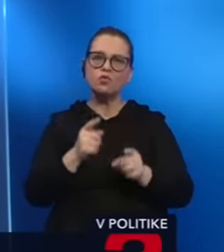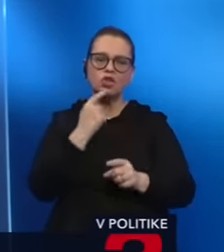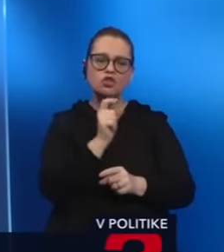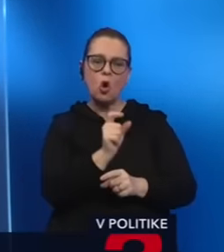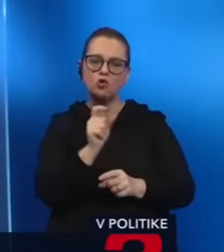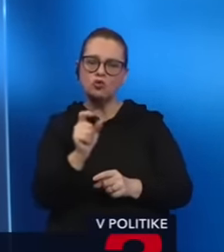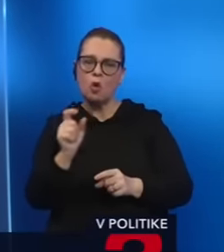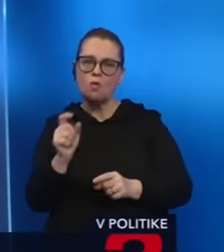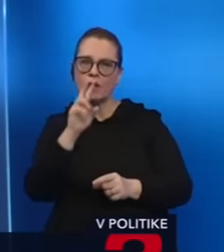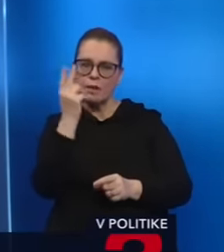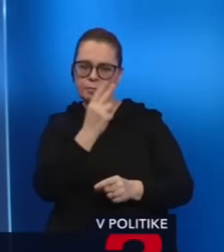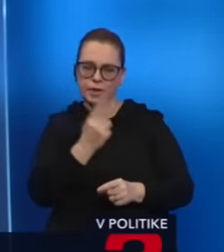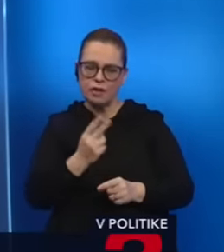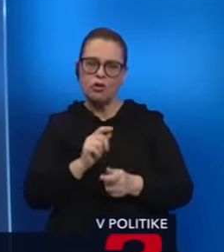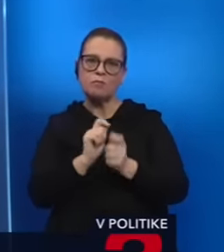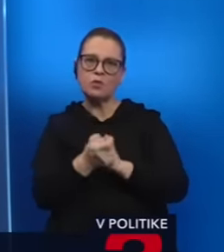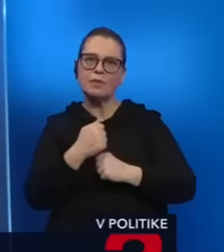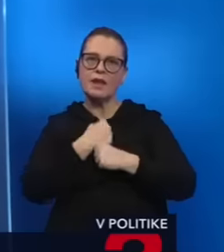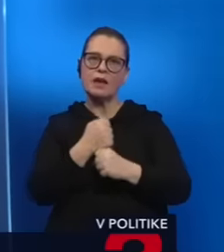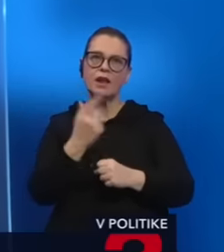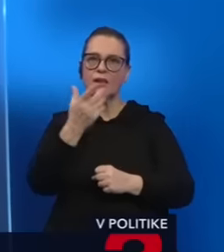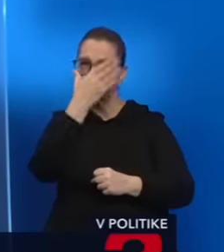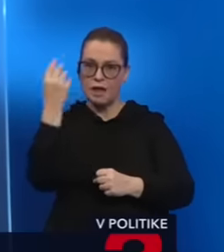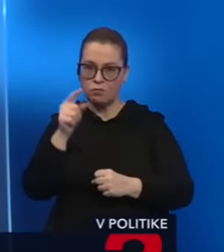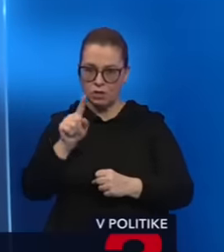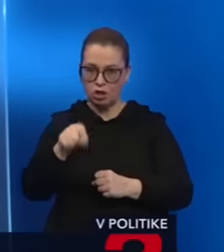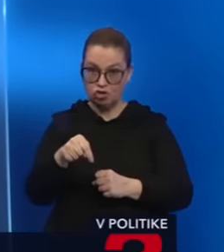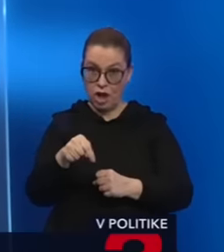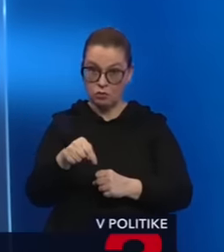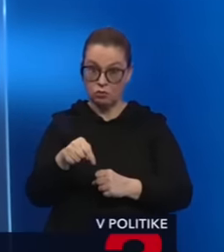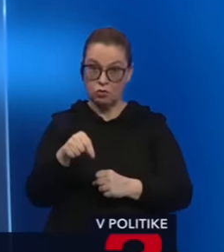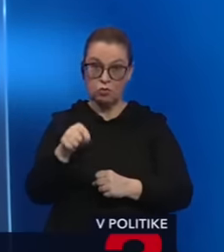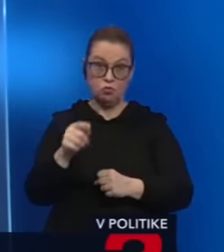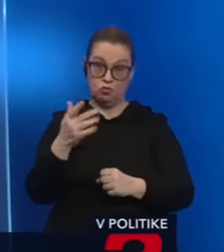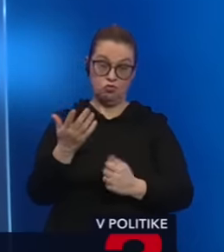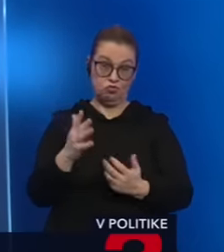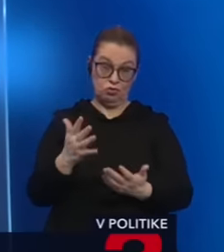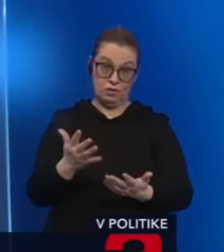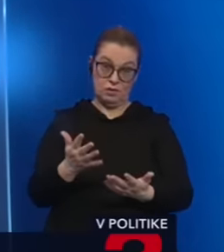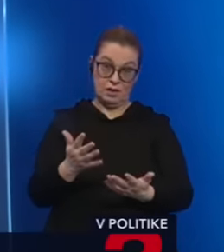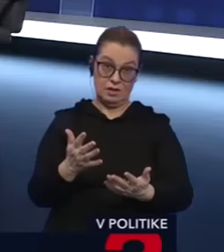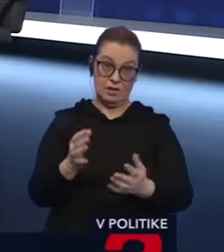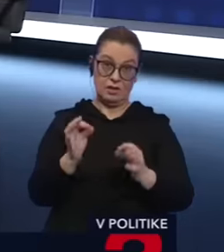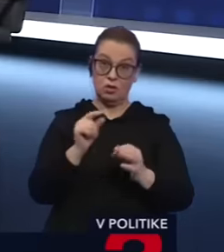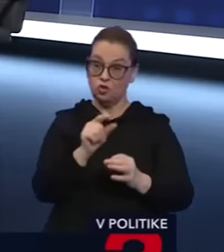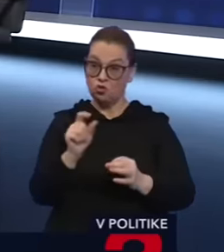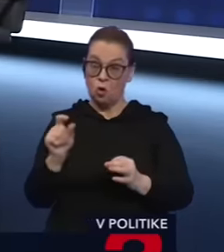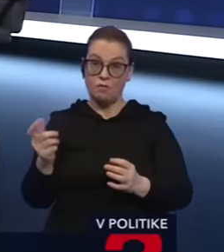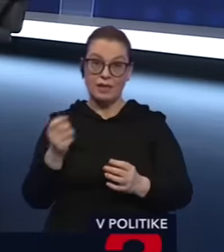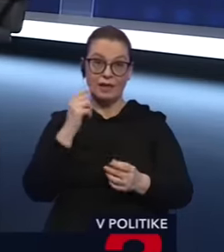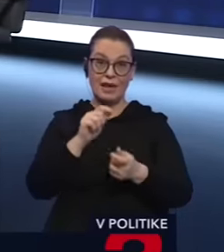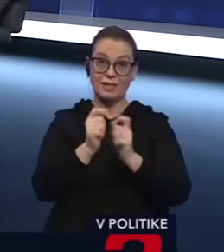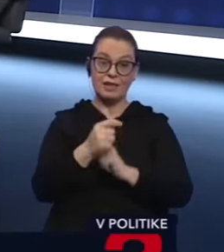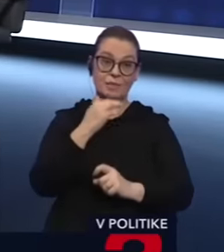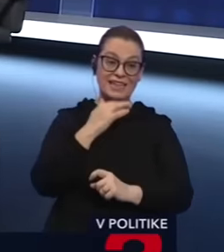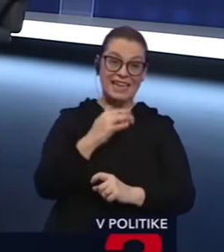prečítať ten pozmeňujúci návrh. Inak povedané, ak zabudnete na čiarku, tak už to není doslovne, keď nezmínite